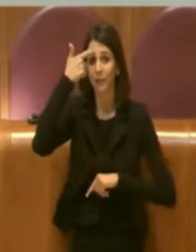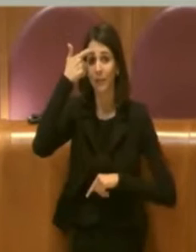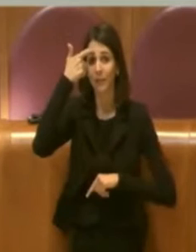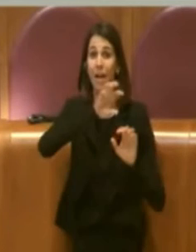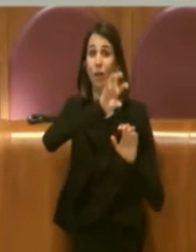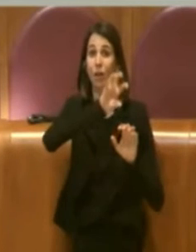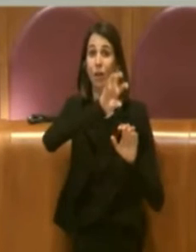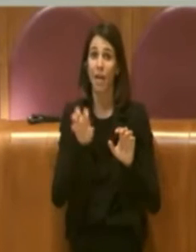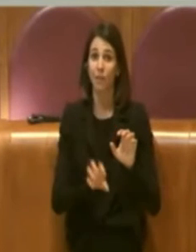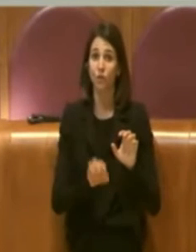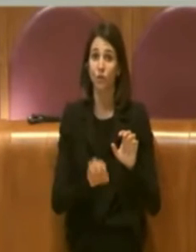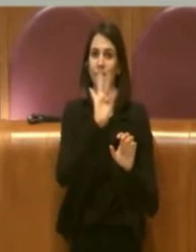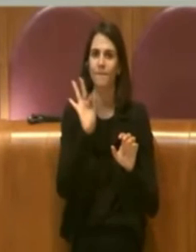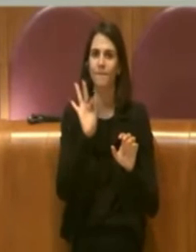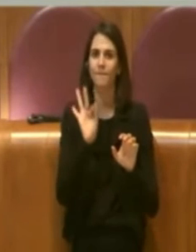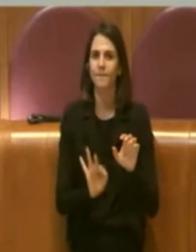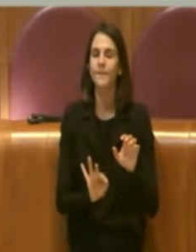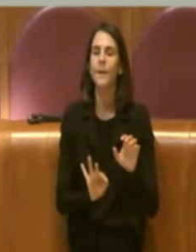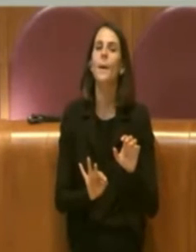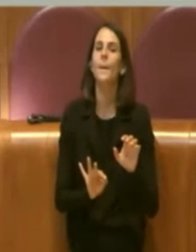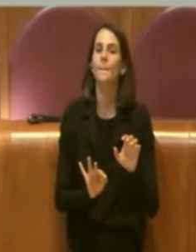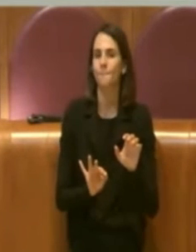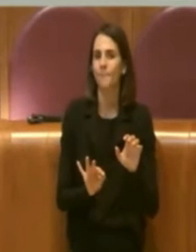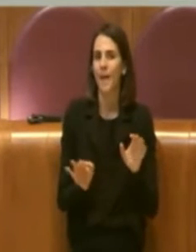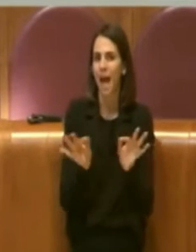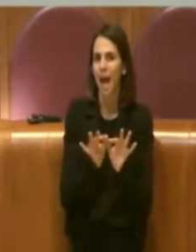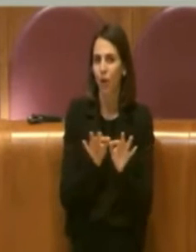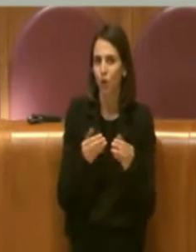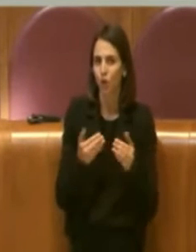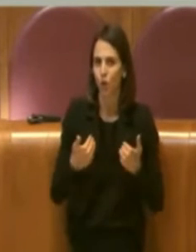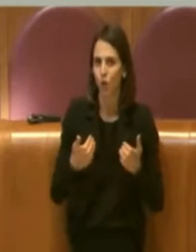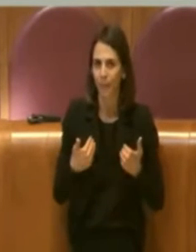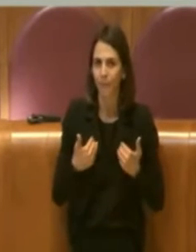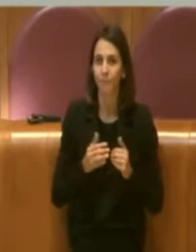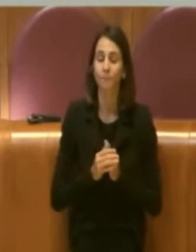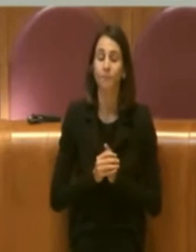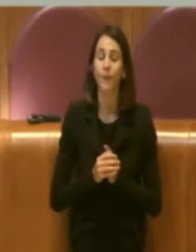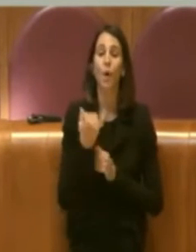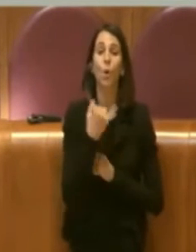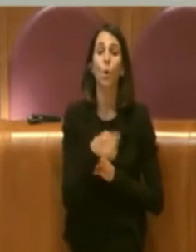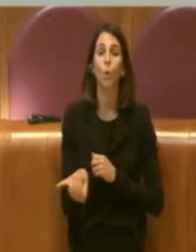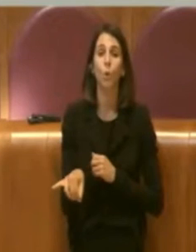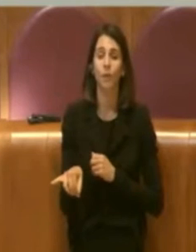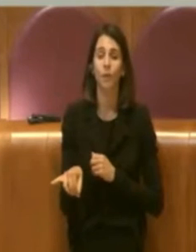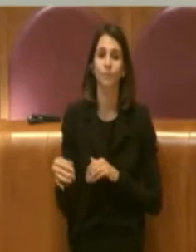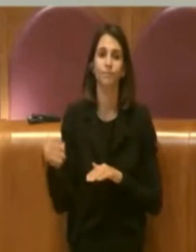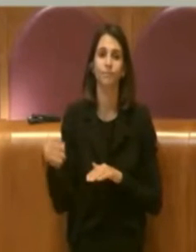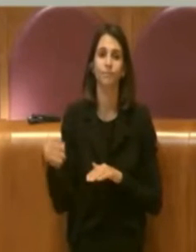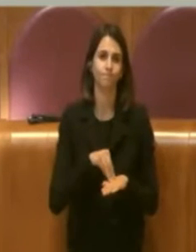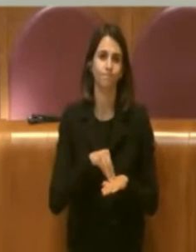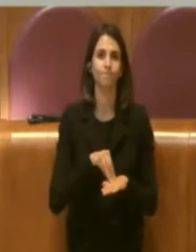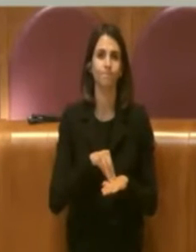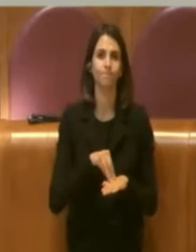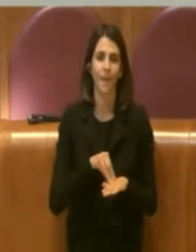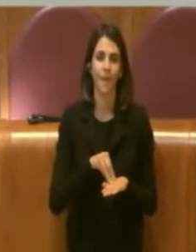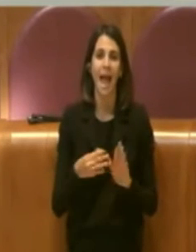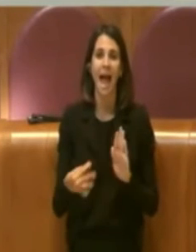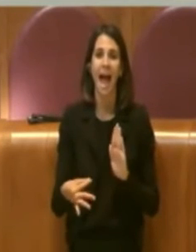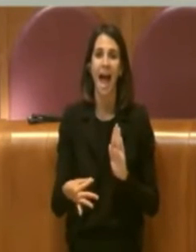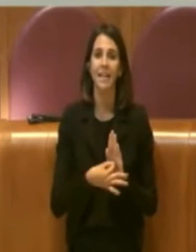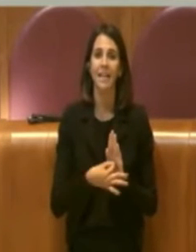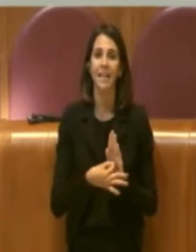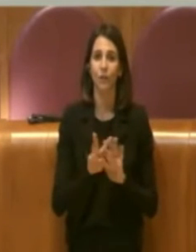su quanto stabilisco e in ultimo lascio pertanto in questo articolo